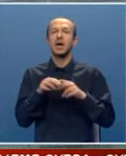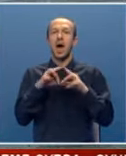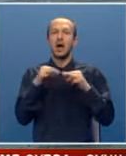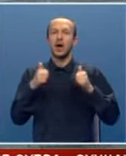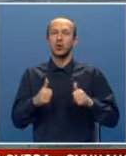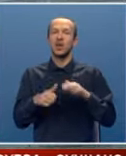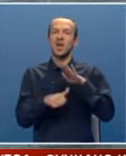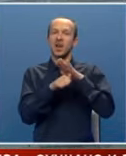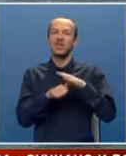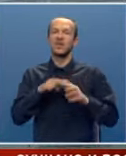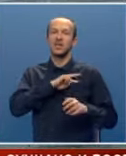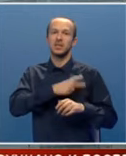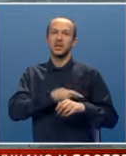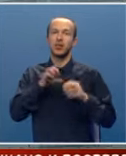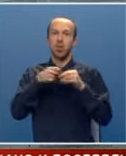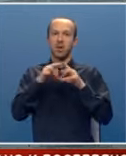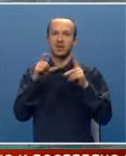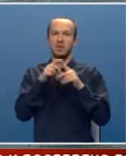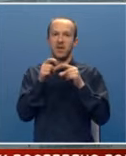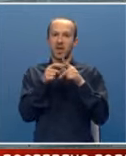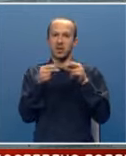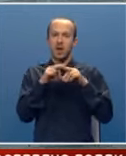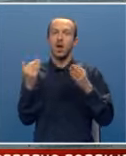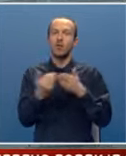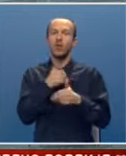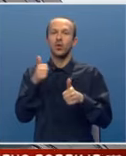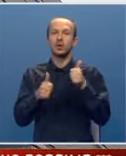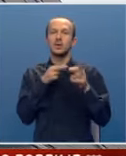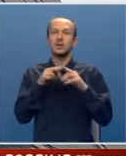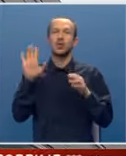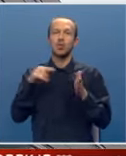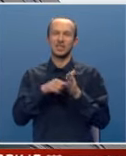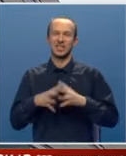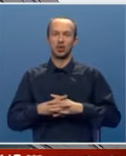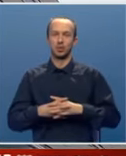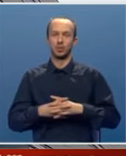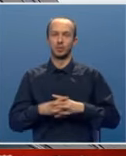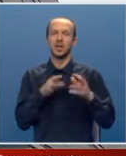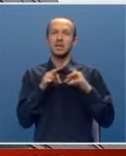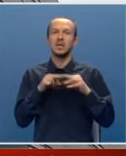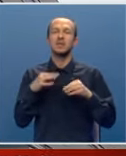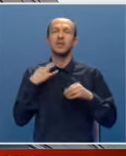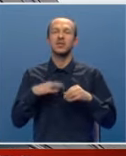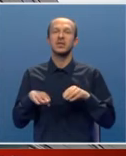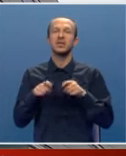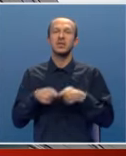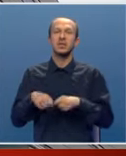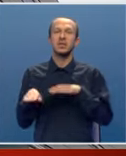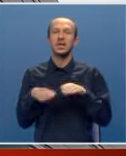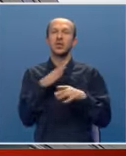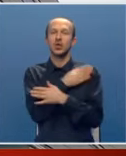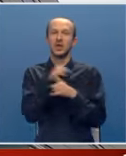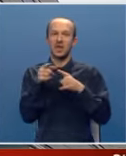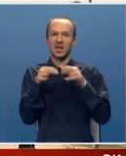dok je aktualni glavni inspektor OBE Damir Bevanda ponovo kandidat za tu poziciju. Zamjenjik predsjedavićeg savjeta ministara